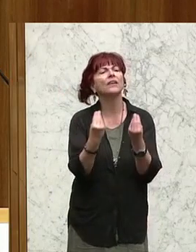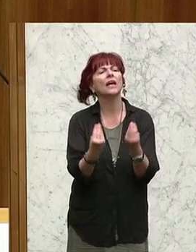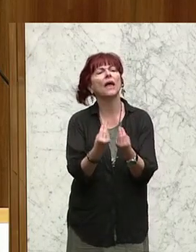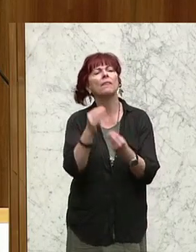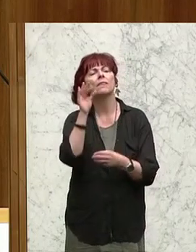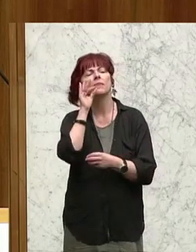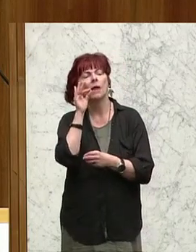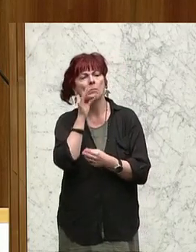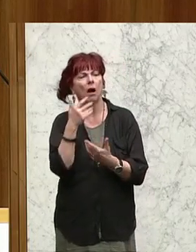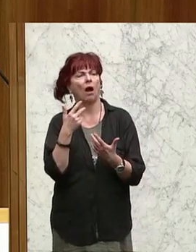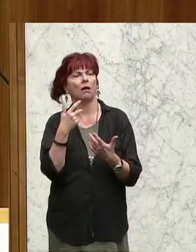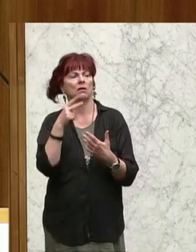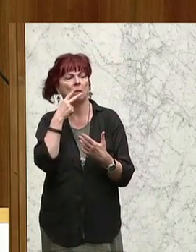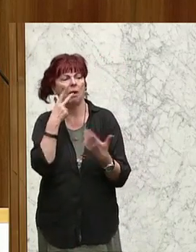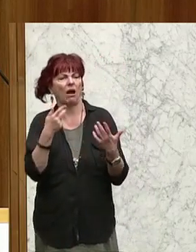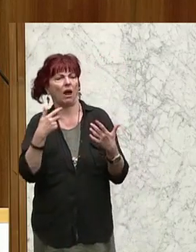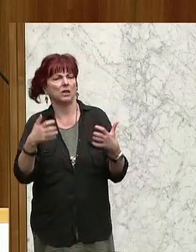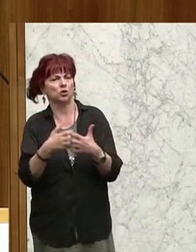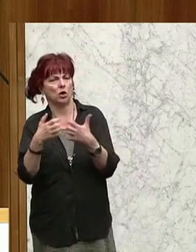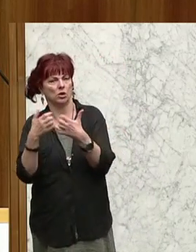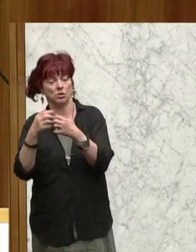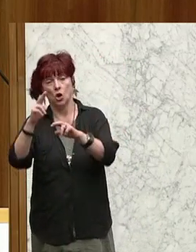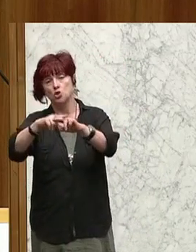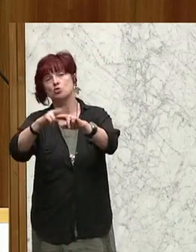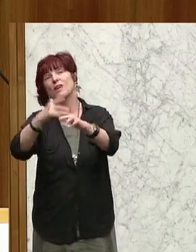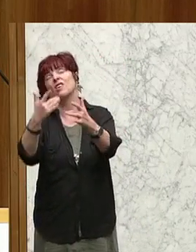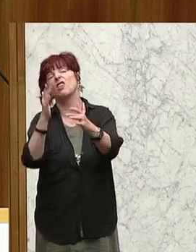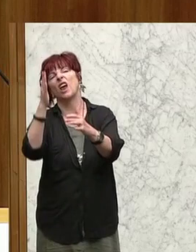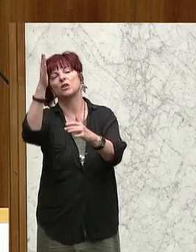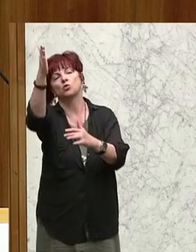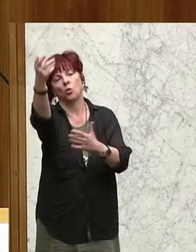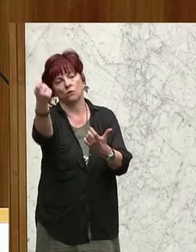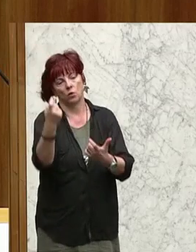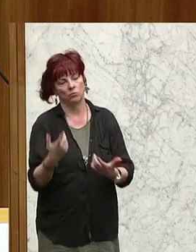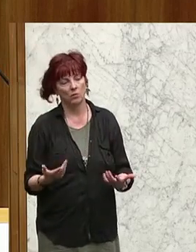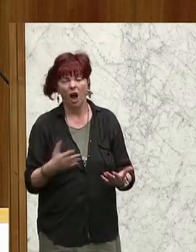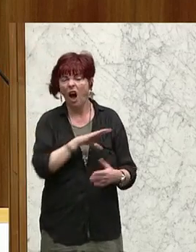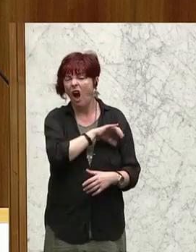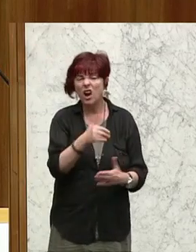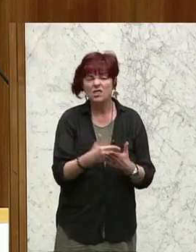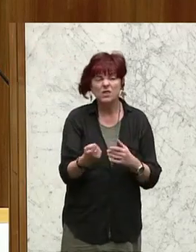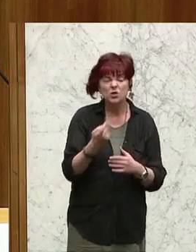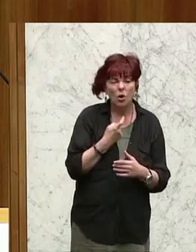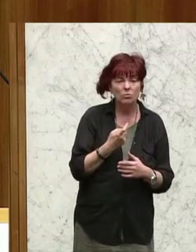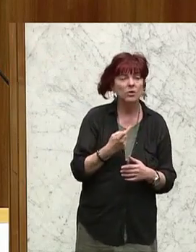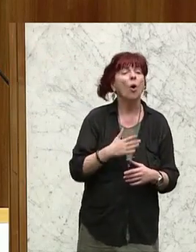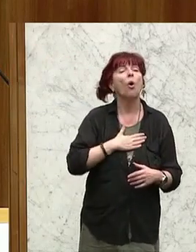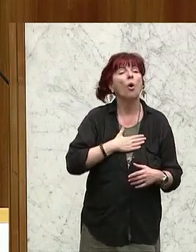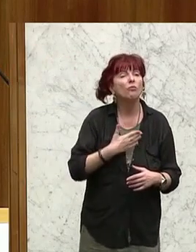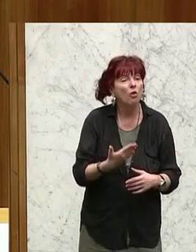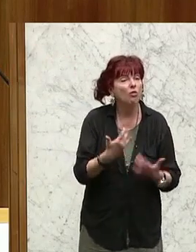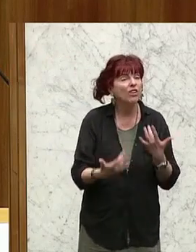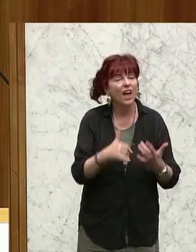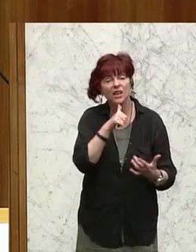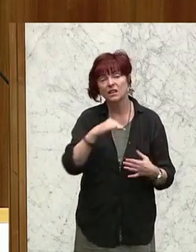die möglicherweise irgendwann kommen. Das heißt, das haben Sie da hineingepackt. Das heißt, alles, was kommt, auch wenn es nicht gesundheitsschädlich